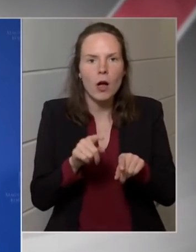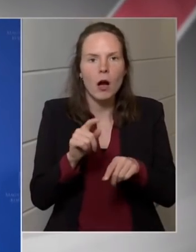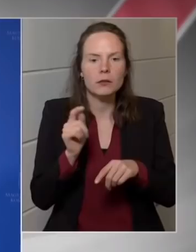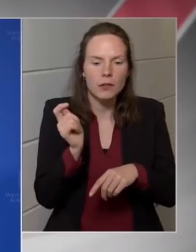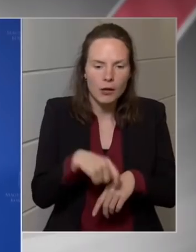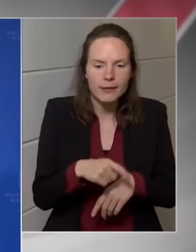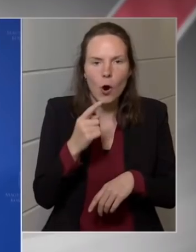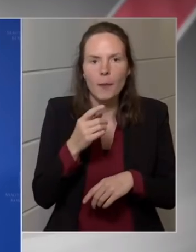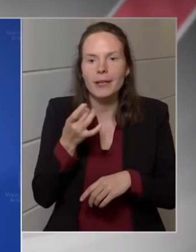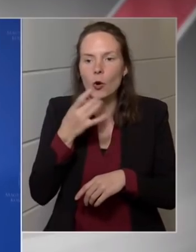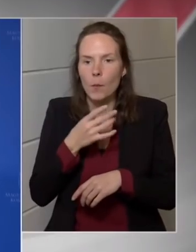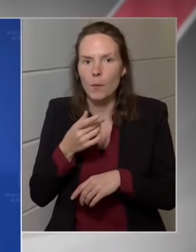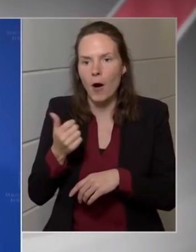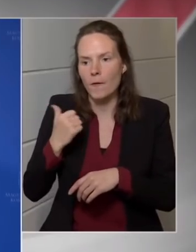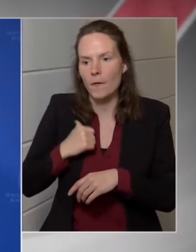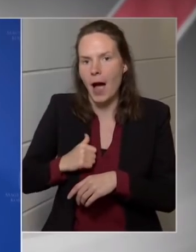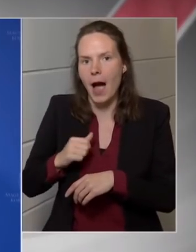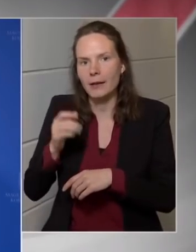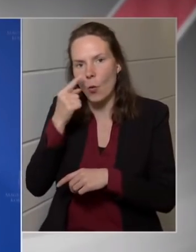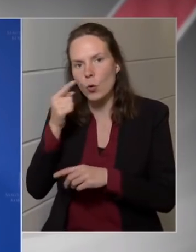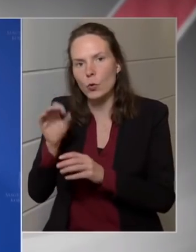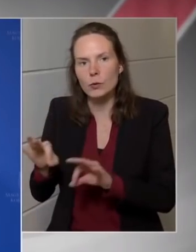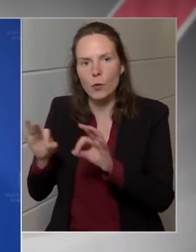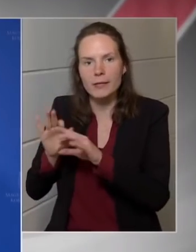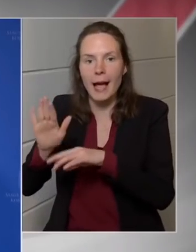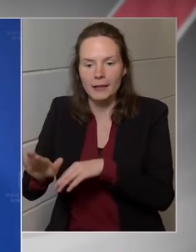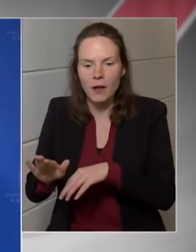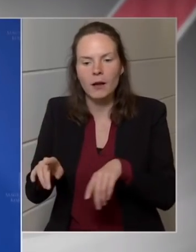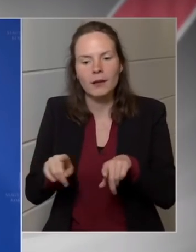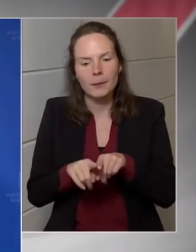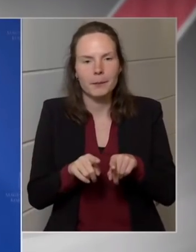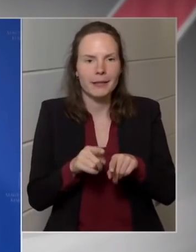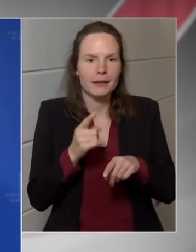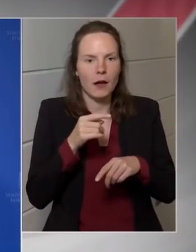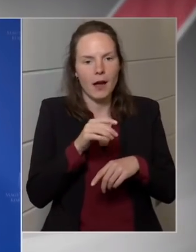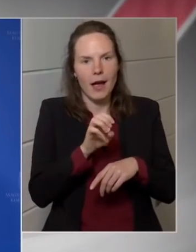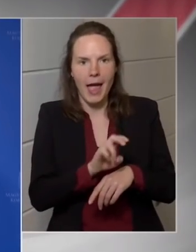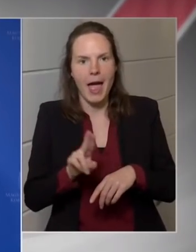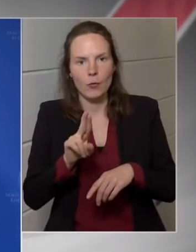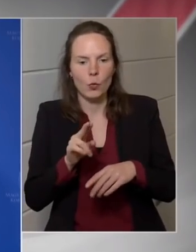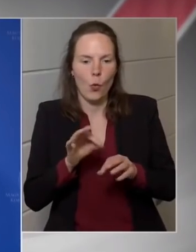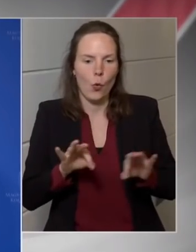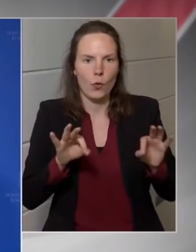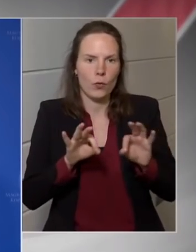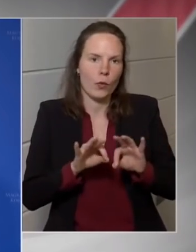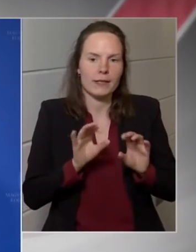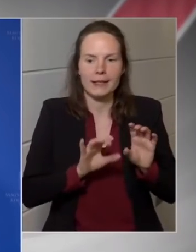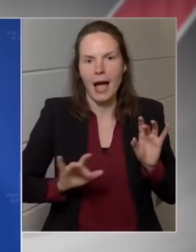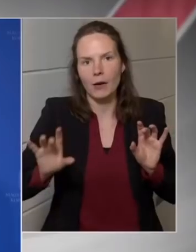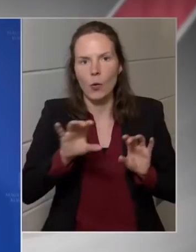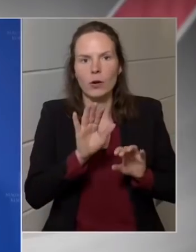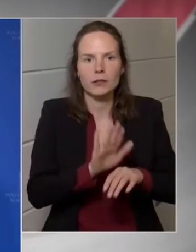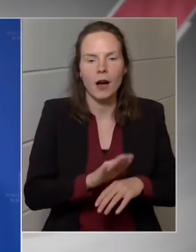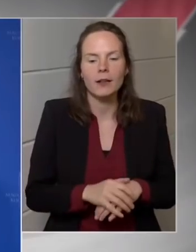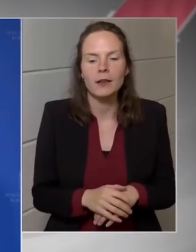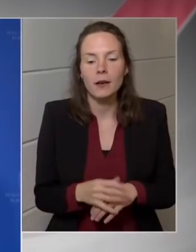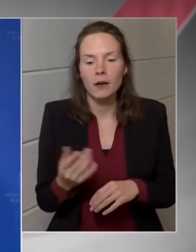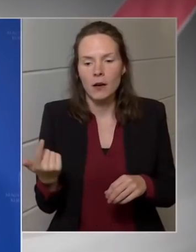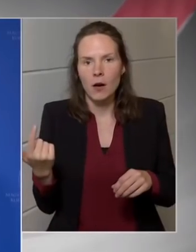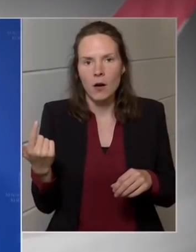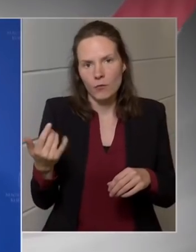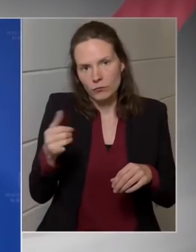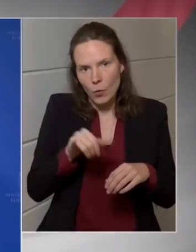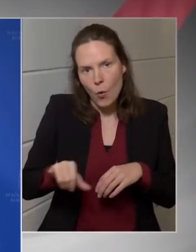még hogyha mi a megfelelő, abban van is vita. És az Európai Egység érdekében mi minden olyan szankciót hajlandóak vagyunk támogatni, amely jobban